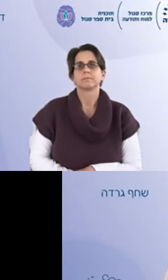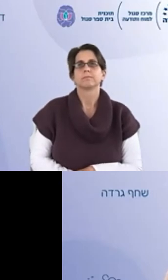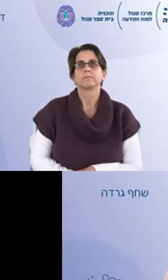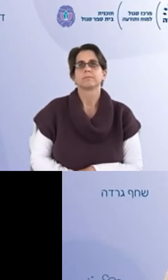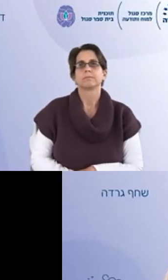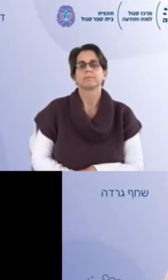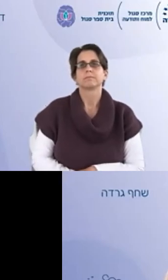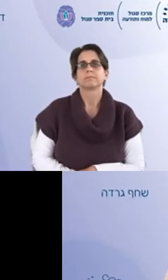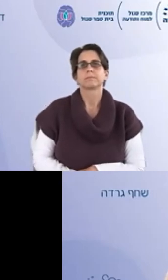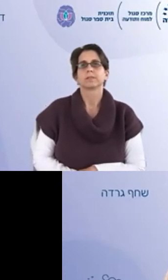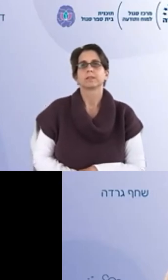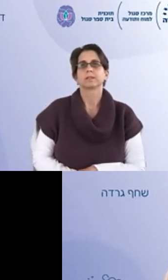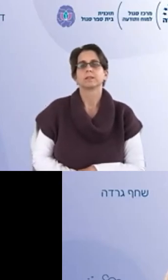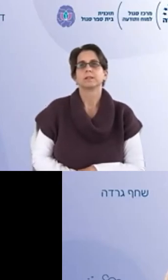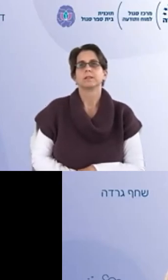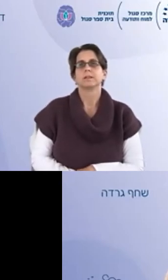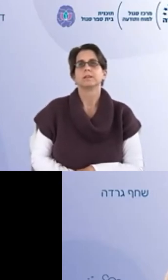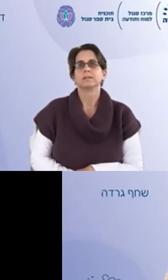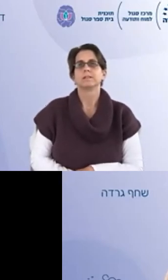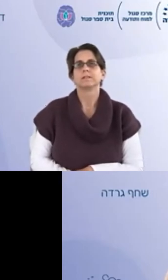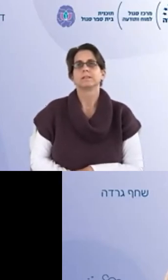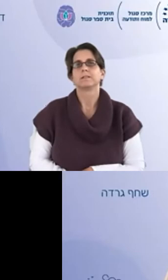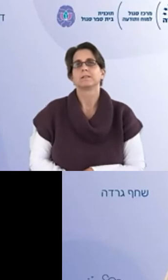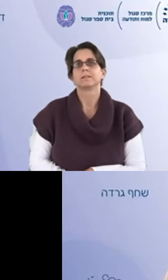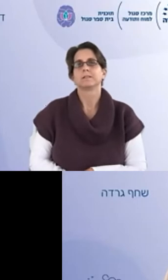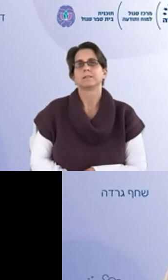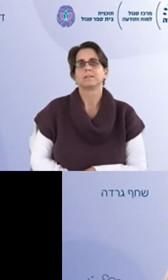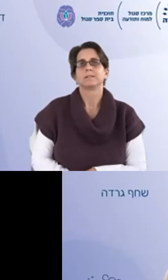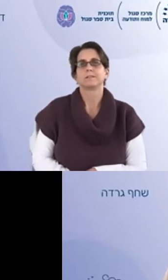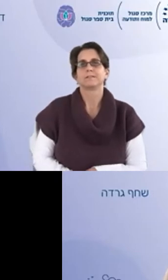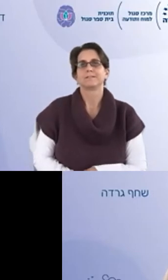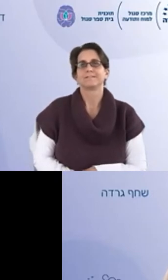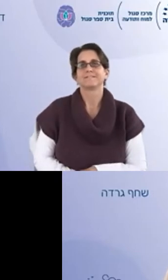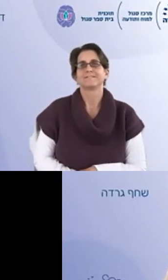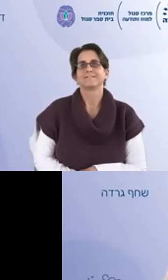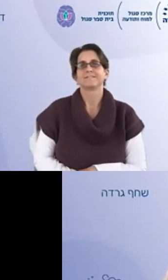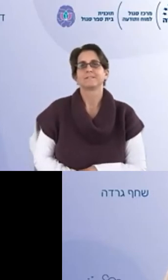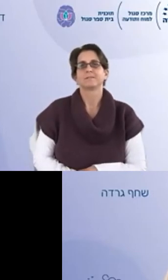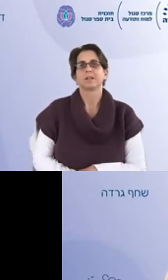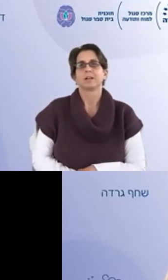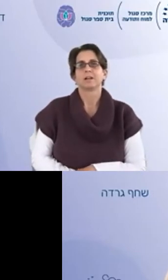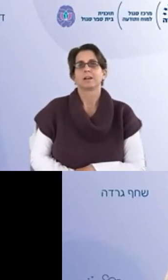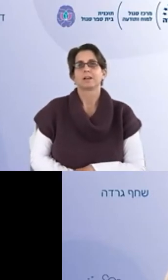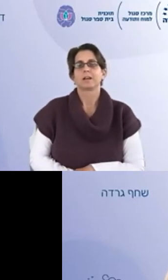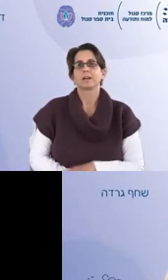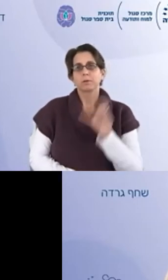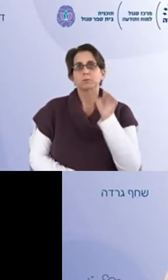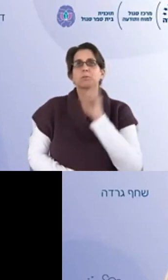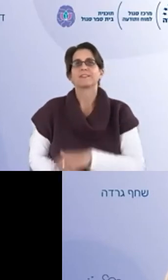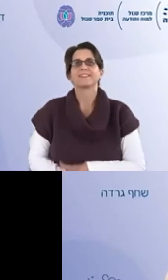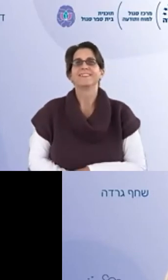בשחור הזה זה הזמן להתפששות הדבר האחרון סתם ככה אפשר עוד נועה שאת רוצה לעבור הלאה